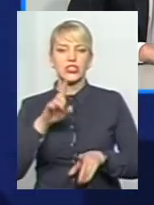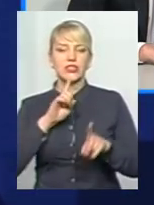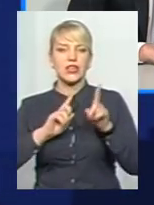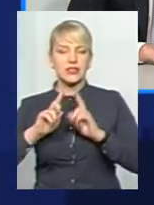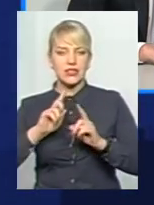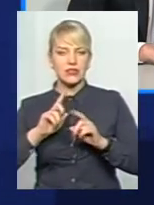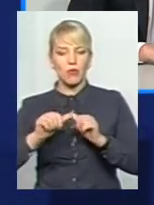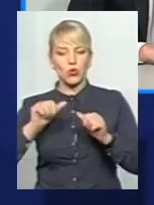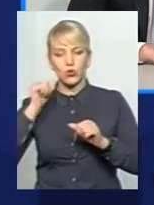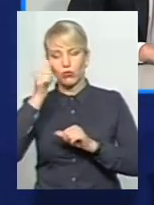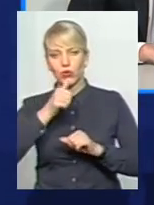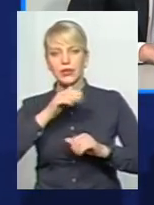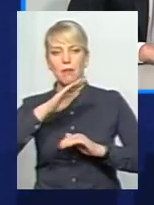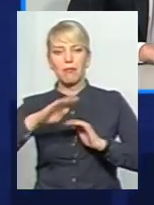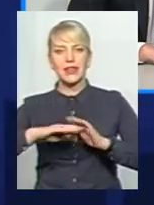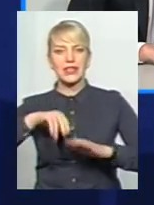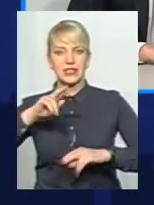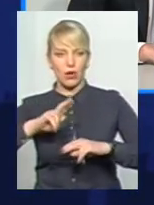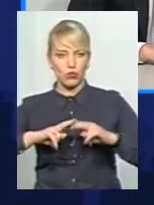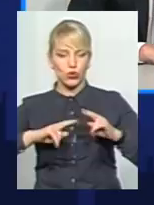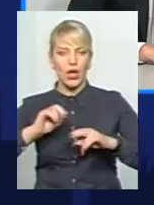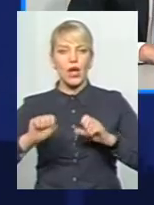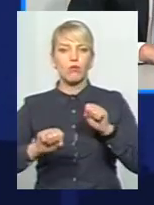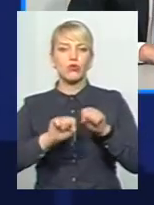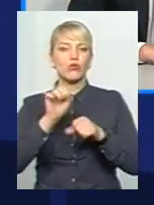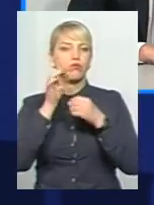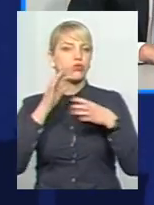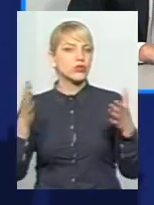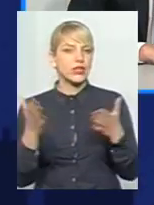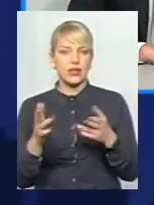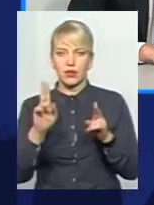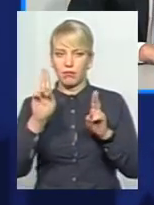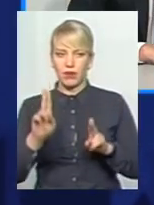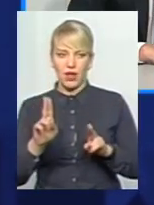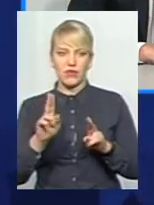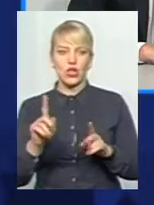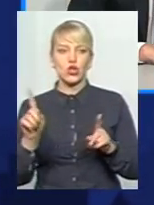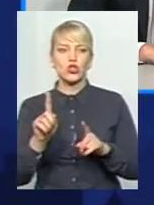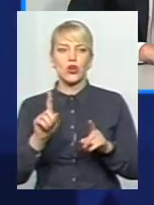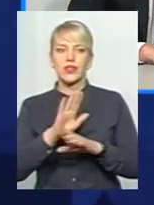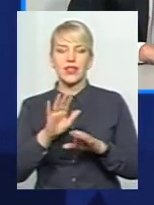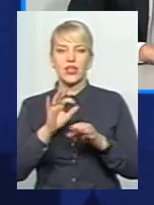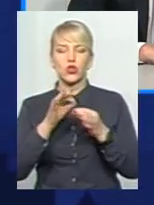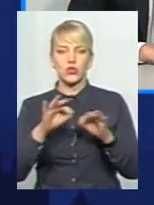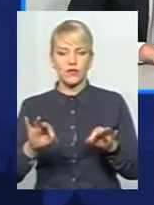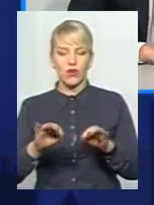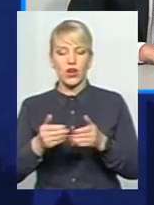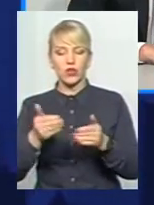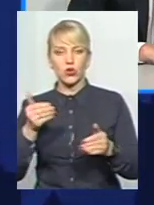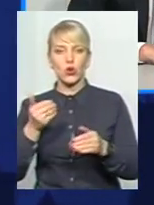знов таки, під забудову, і порушуються будь-які правила. Те, що не дозволяла собі до того жодна влада,